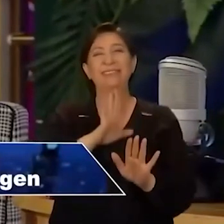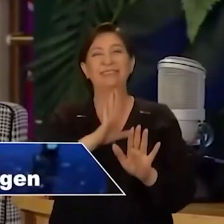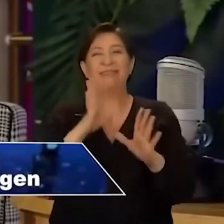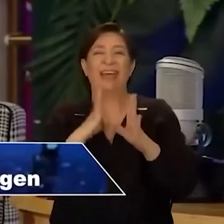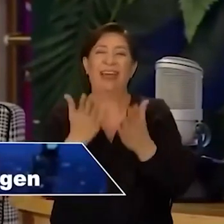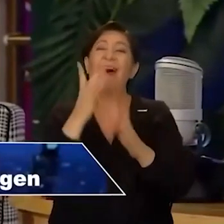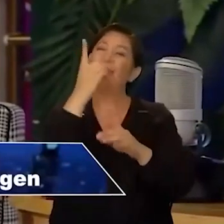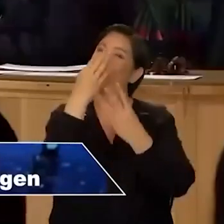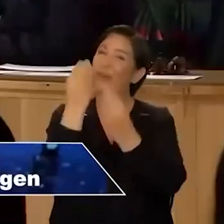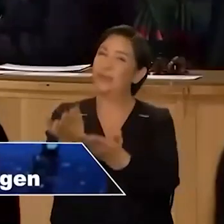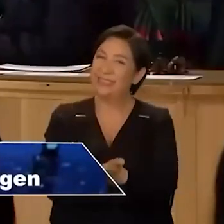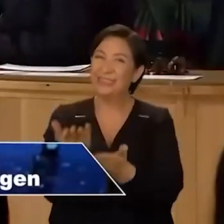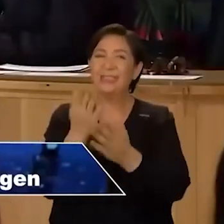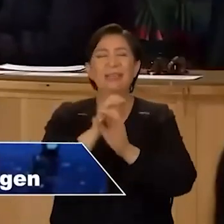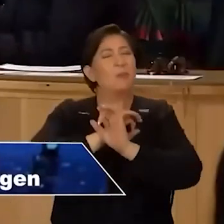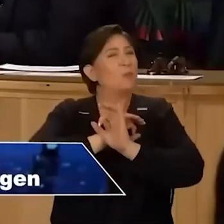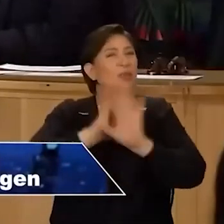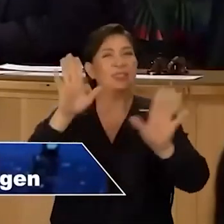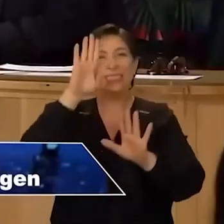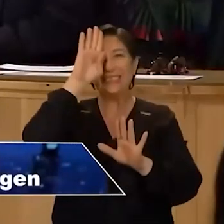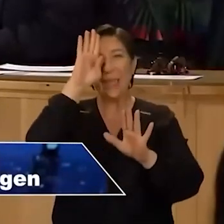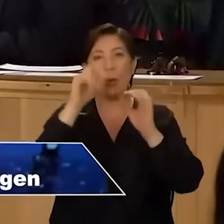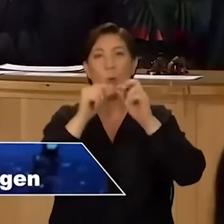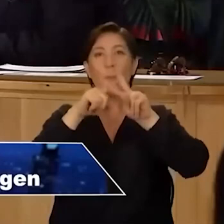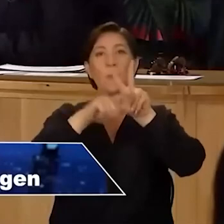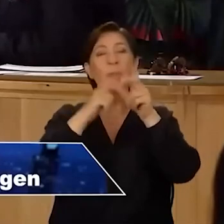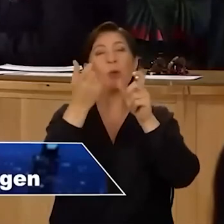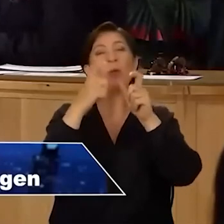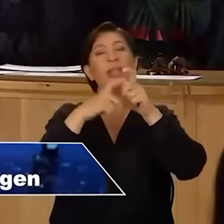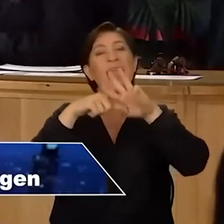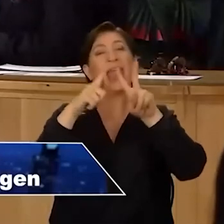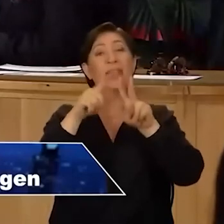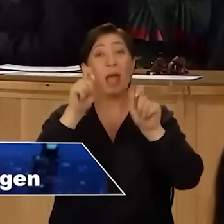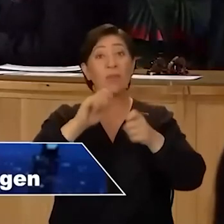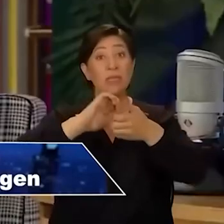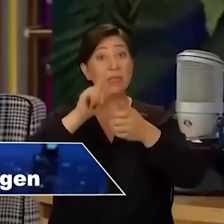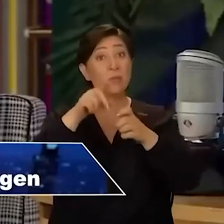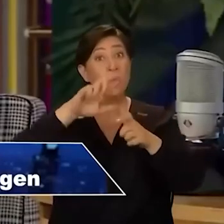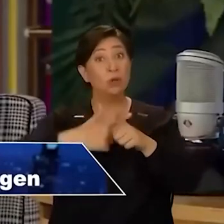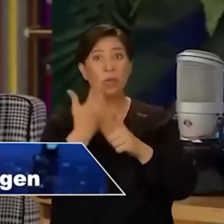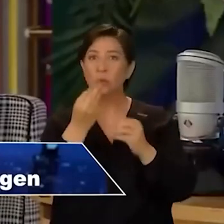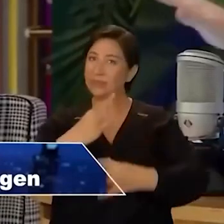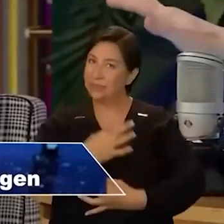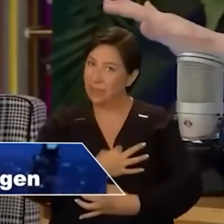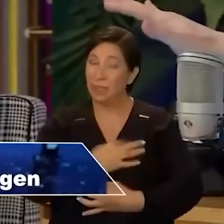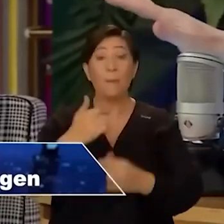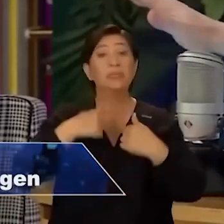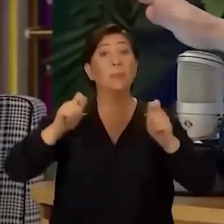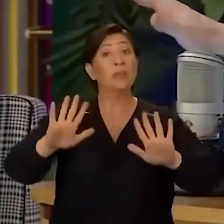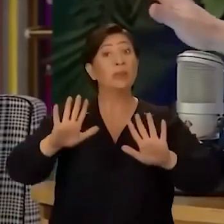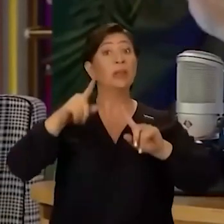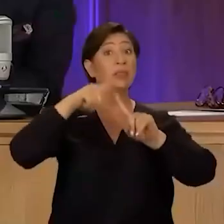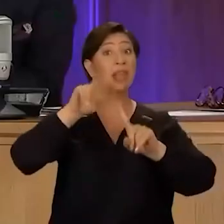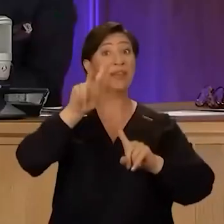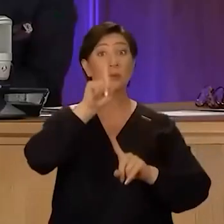görünüyor, çok teşekkür ederim. bağışlasın, nefis. İstanbul Baluguen. Yaptığınız projeye çok saygı duyuyorum. Biz yapmadık kanal